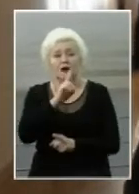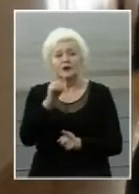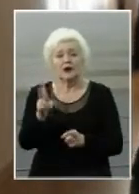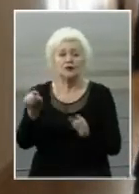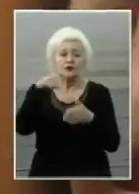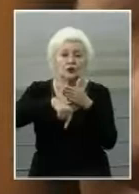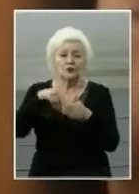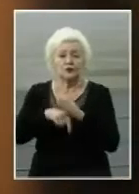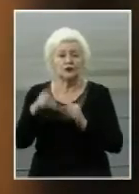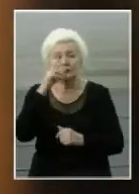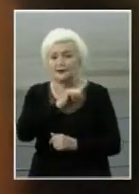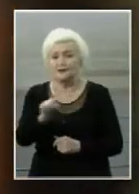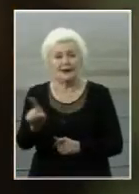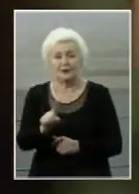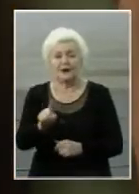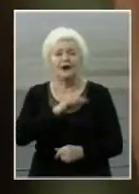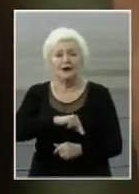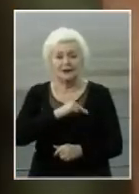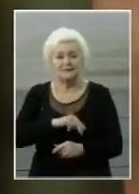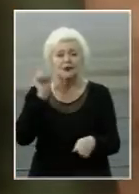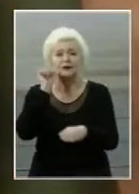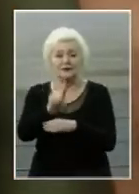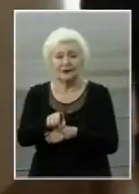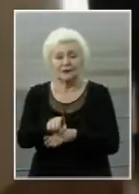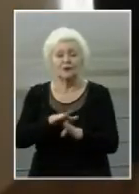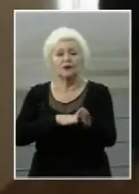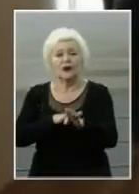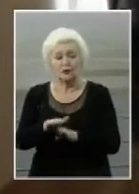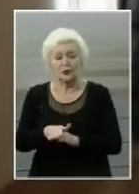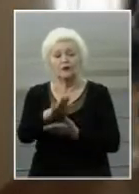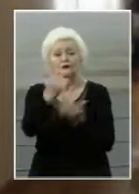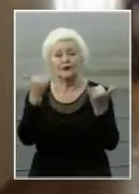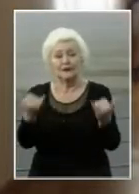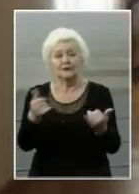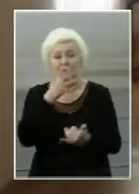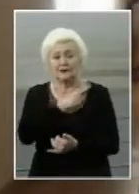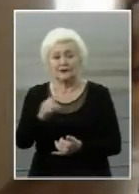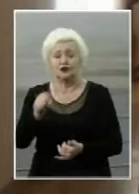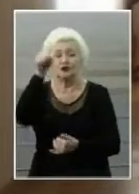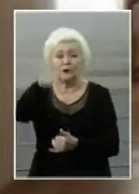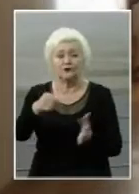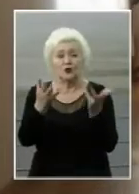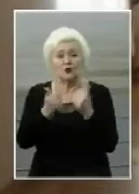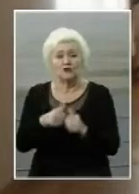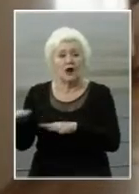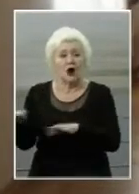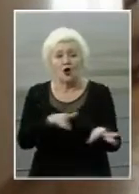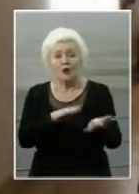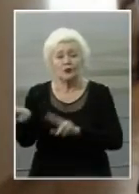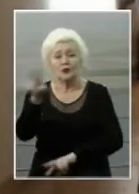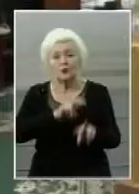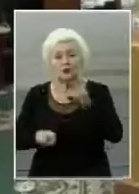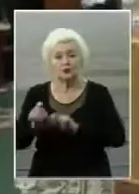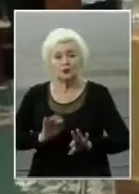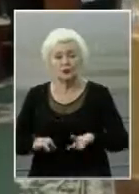щось, це неправильно. Робота на замовниках проводиться і на даний час, у тому числі оперативні пошукові